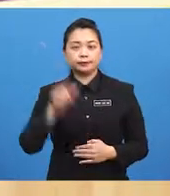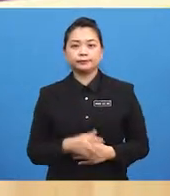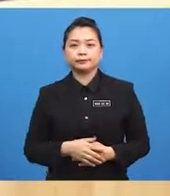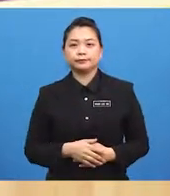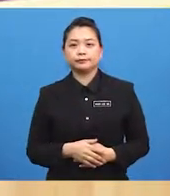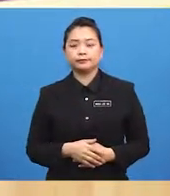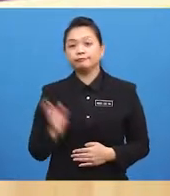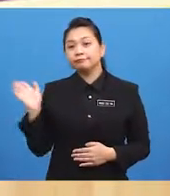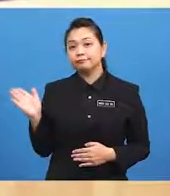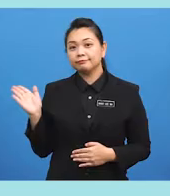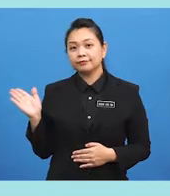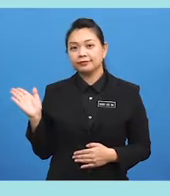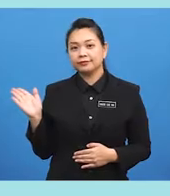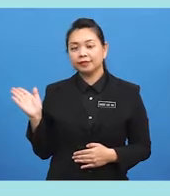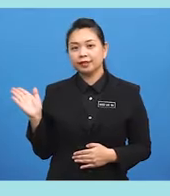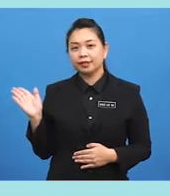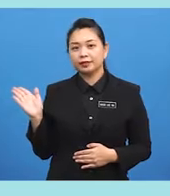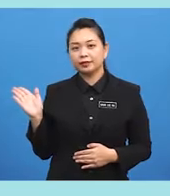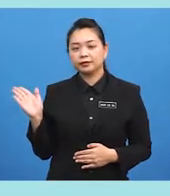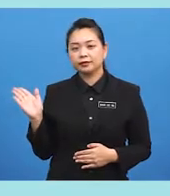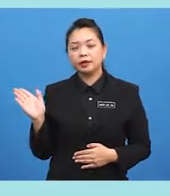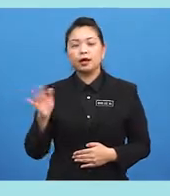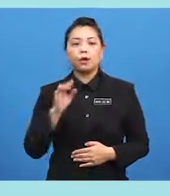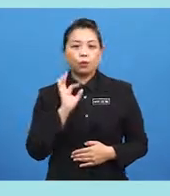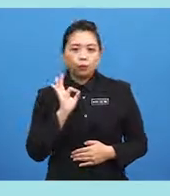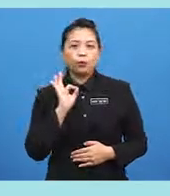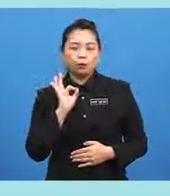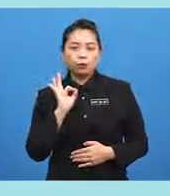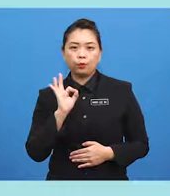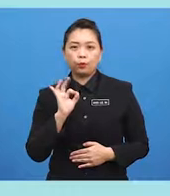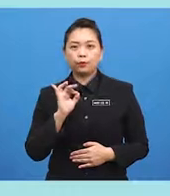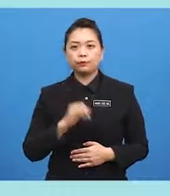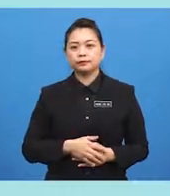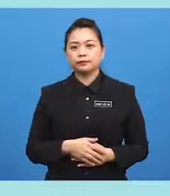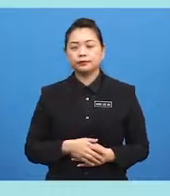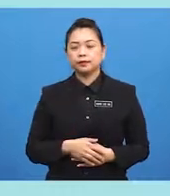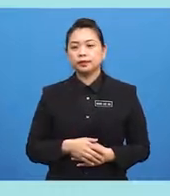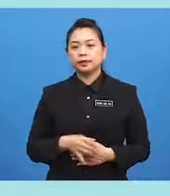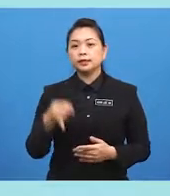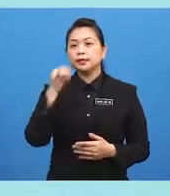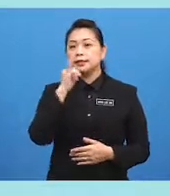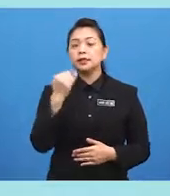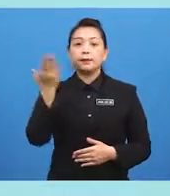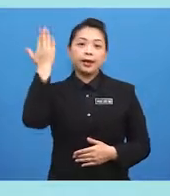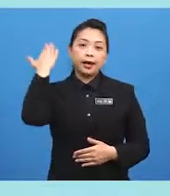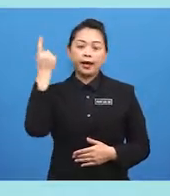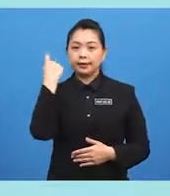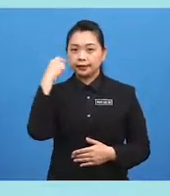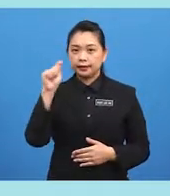Here it is. I see... ...it's behind... ...the bed.